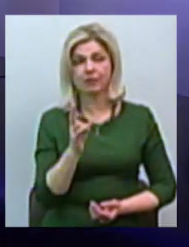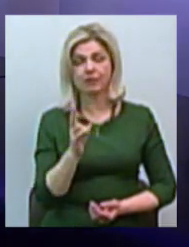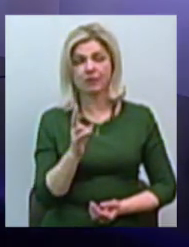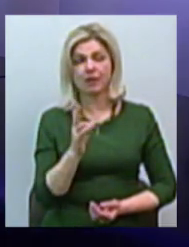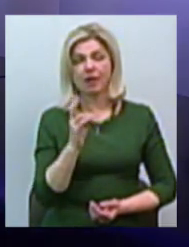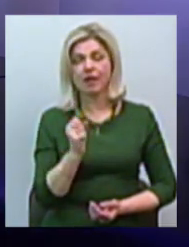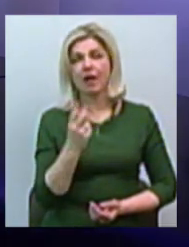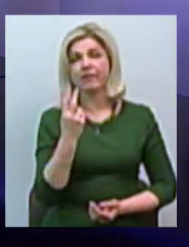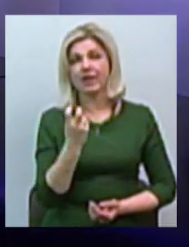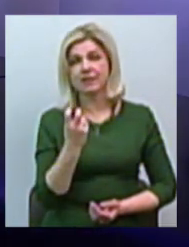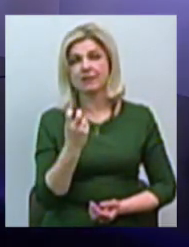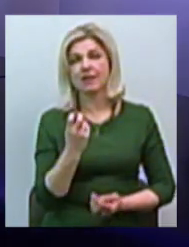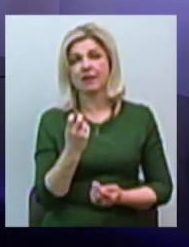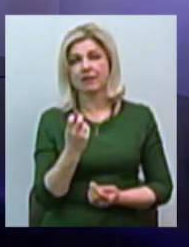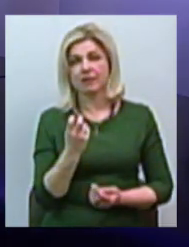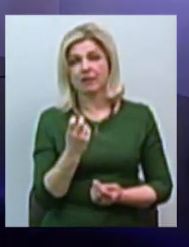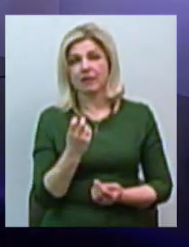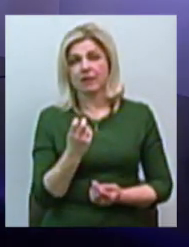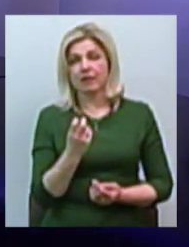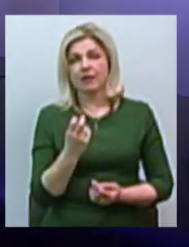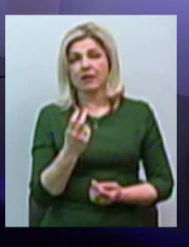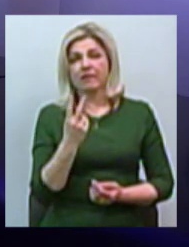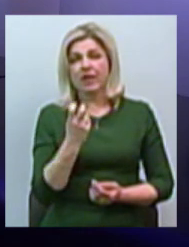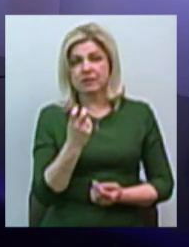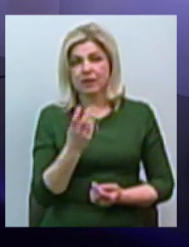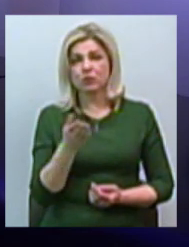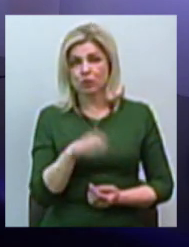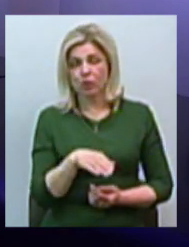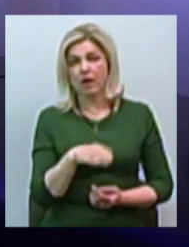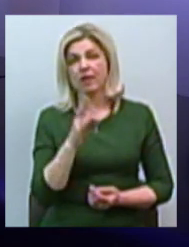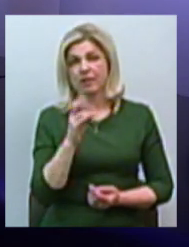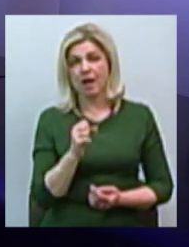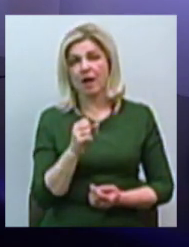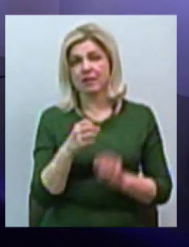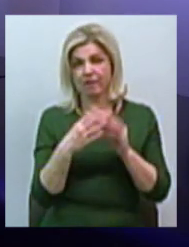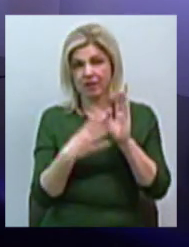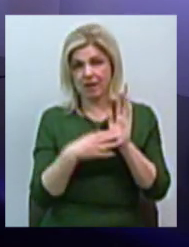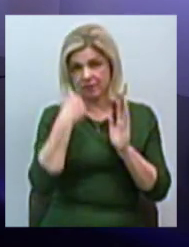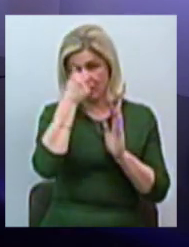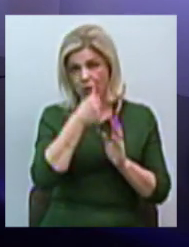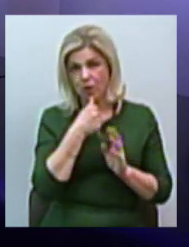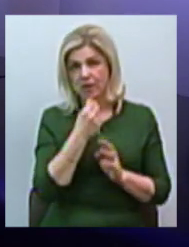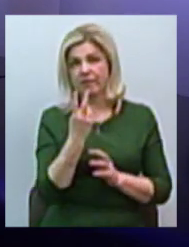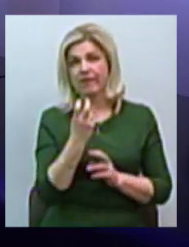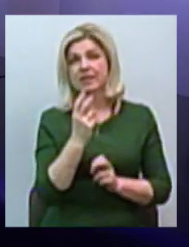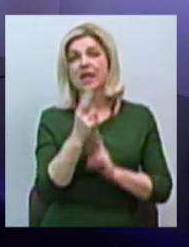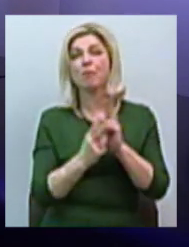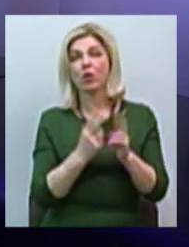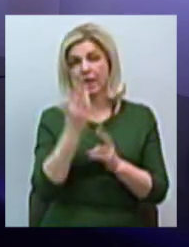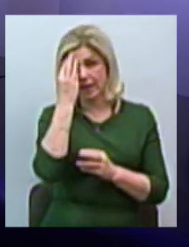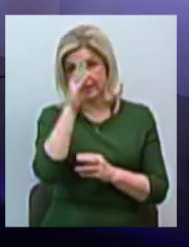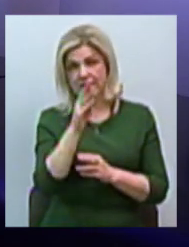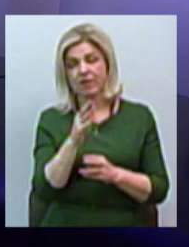200 единиц за 2019 год на 200 единиц модернізованій техніки